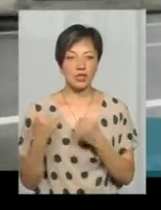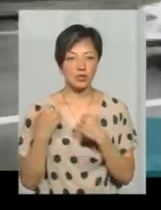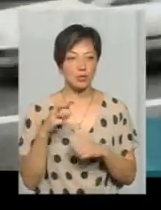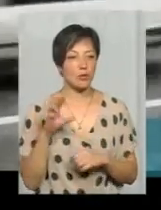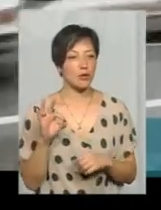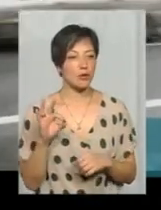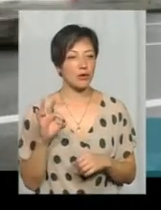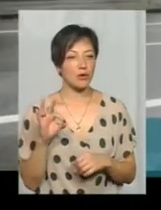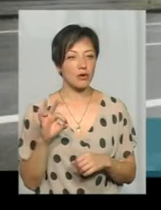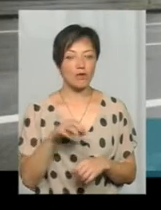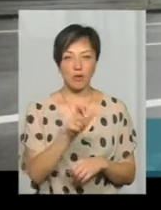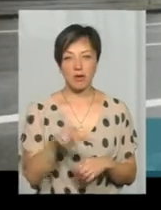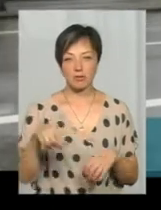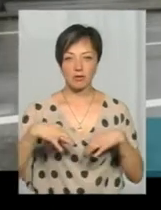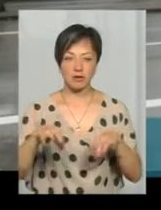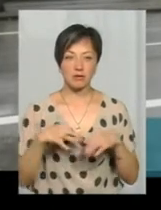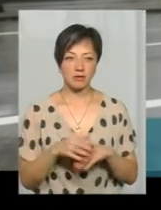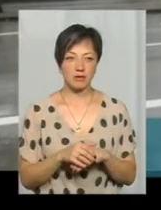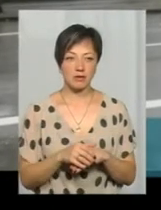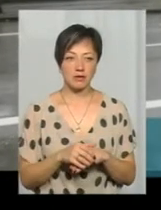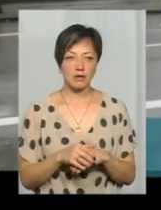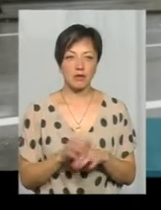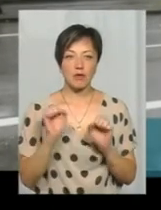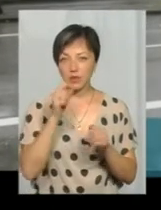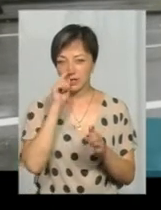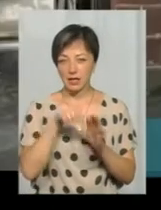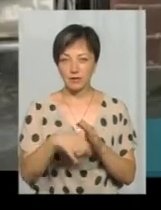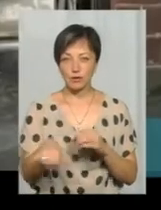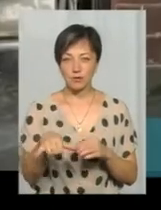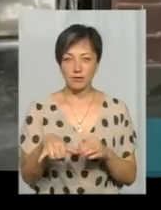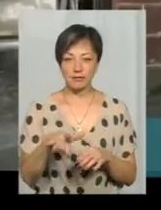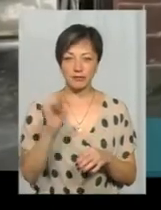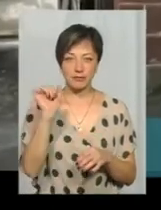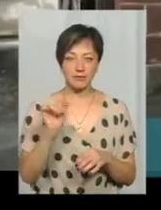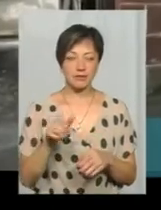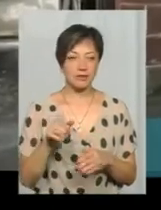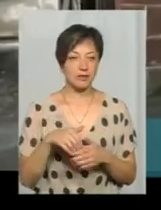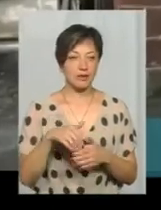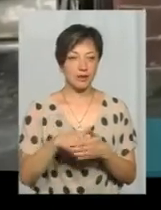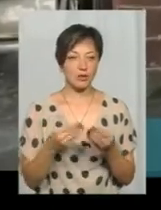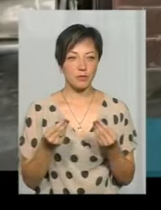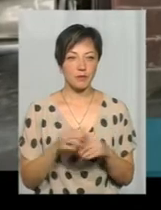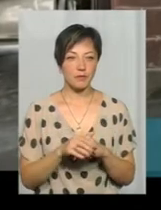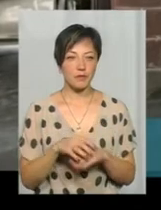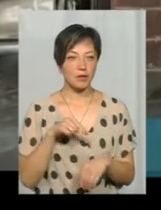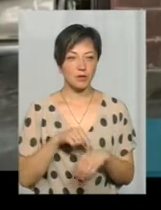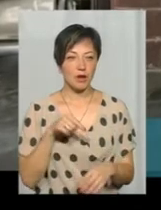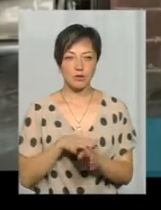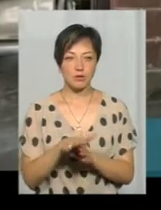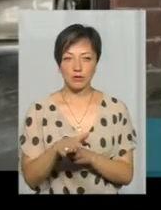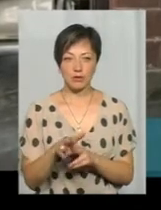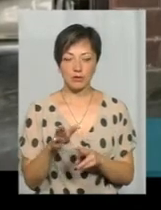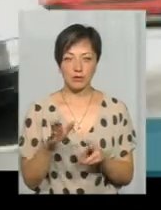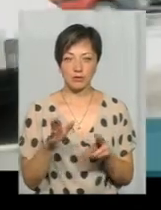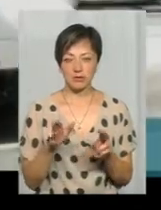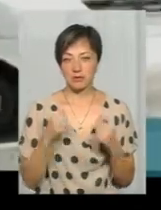в громадському транспорті. Можу залізти в сумочку і забрати кошельок. Спочуваю себе у абсолютно безпеці у